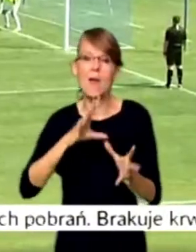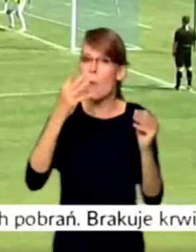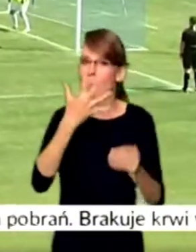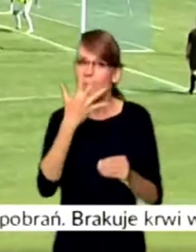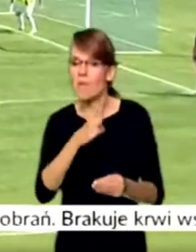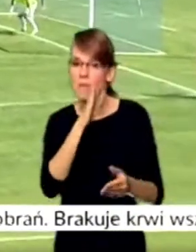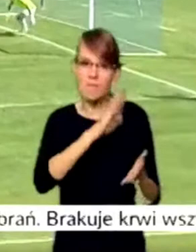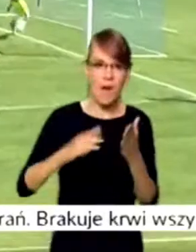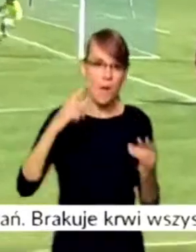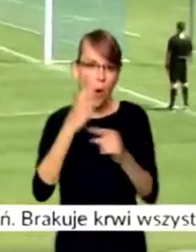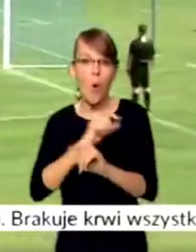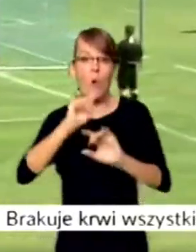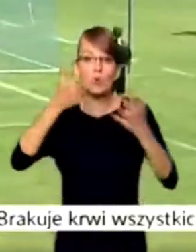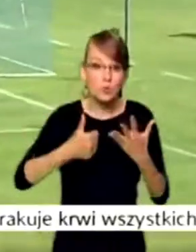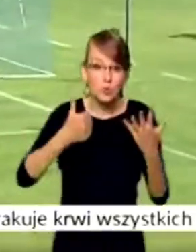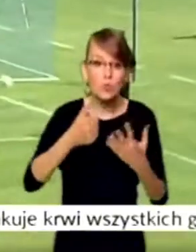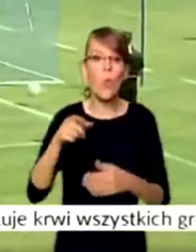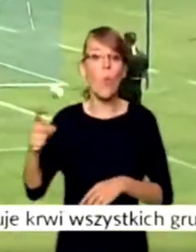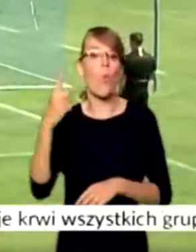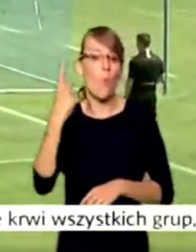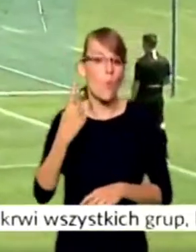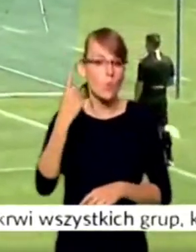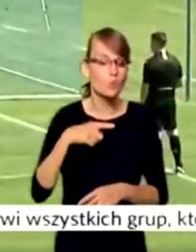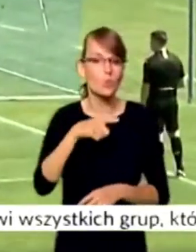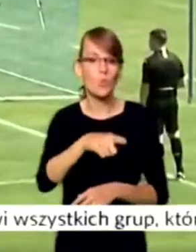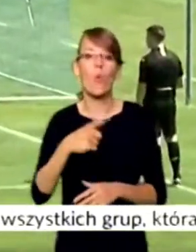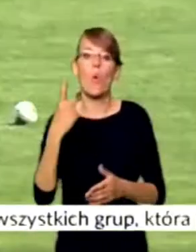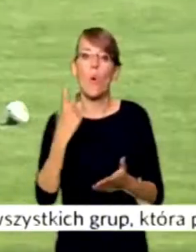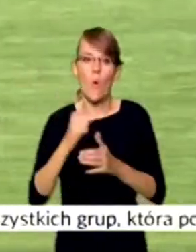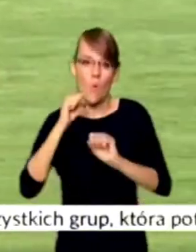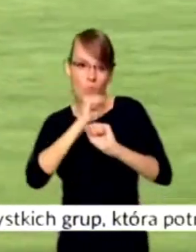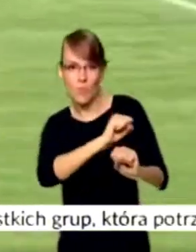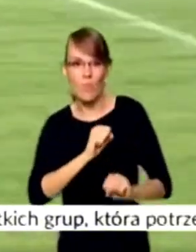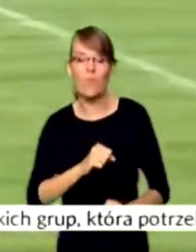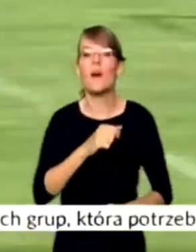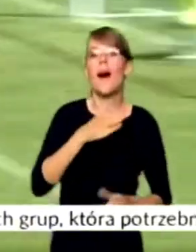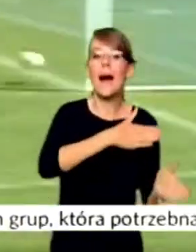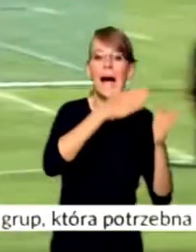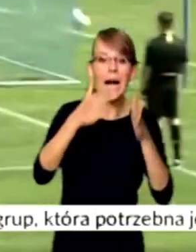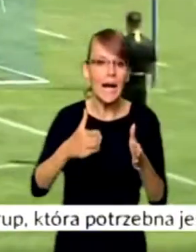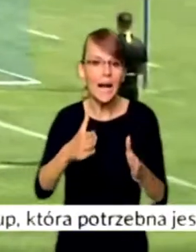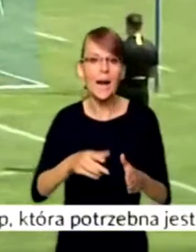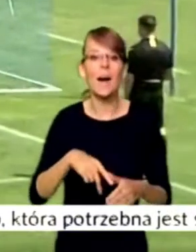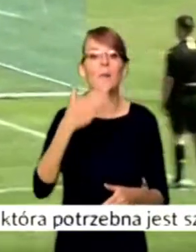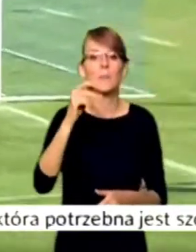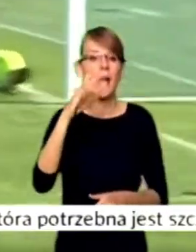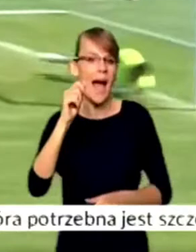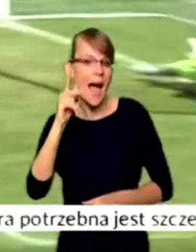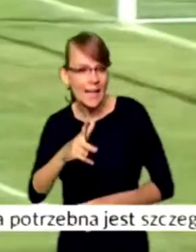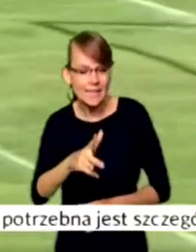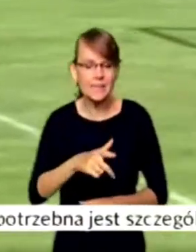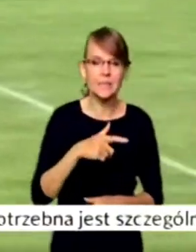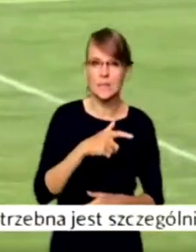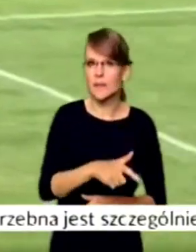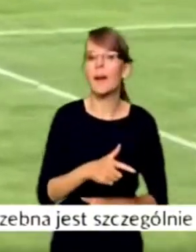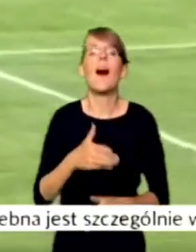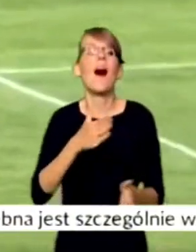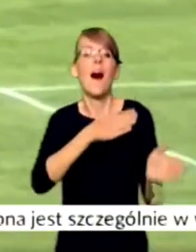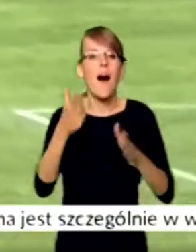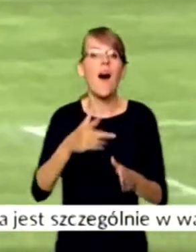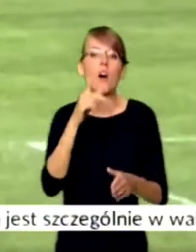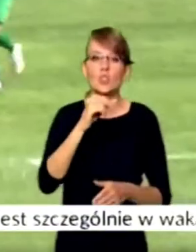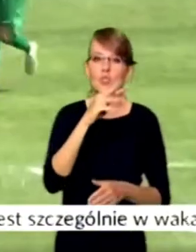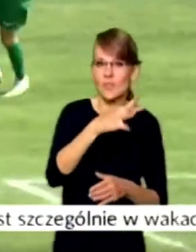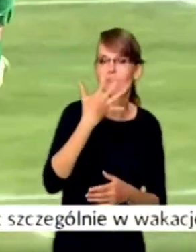to już strzał Wojciecha Biernacika z Ursusa. Obronił Mateusz Prus, a potem presję wytrzymał Hubert Michalik. Świt wygrał w karnych 6 do 5